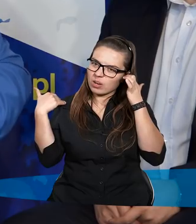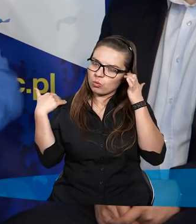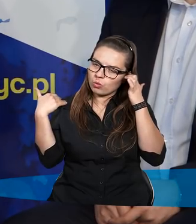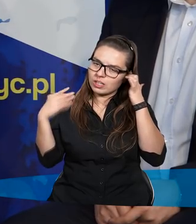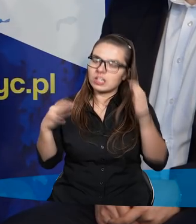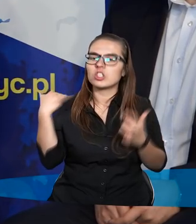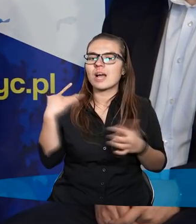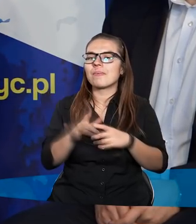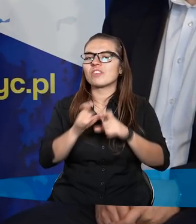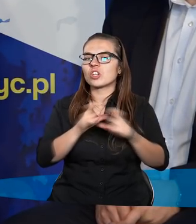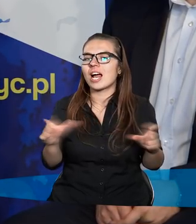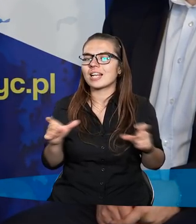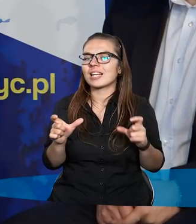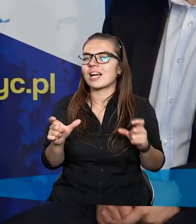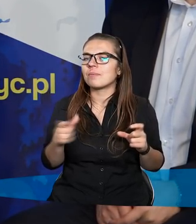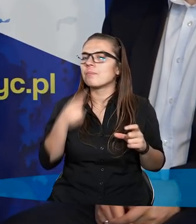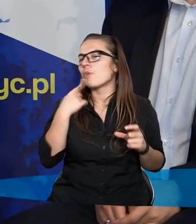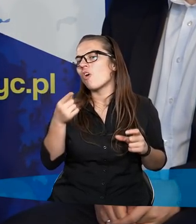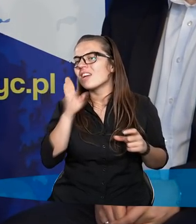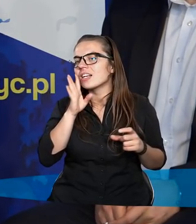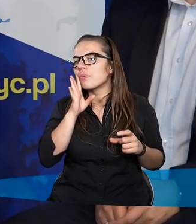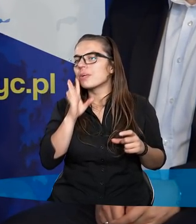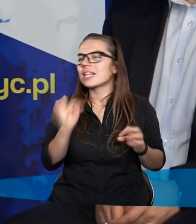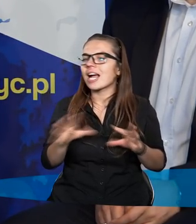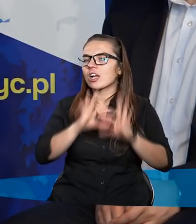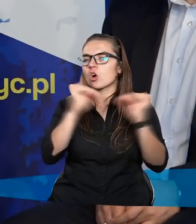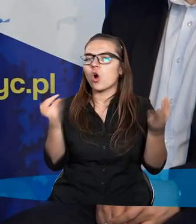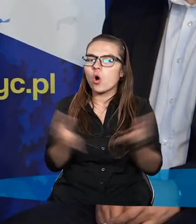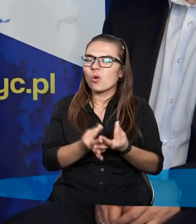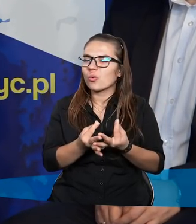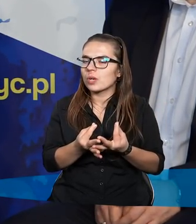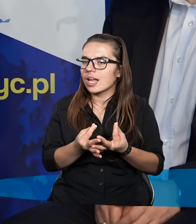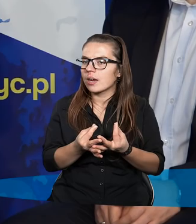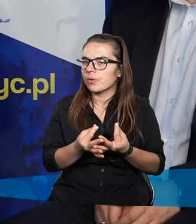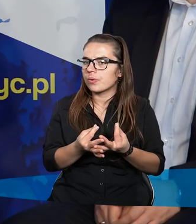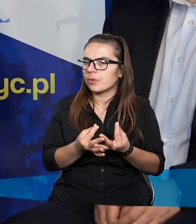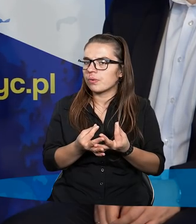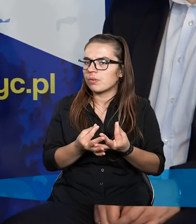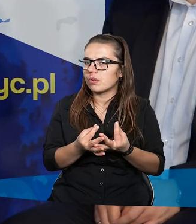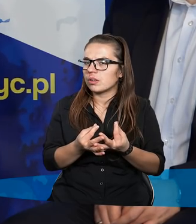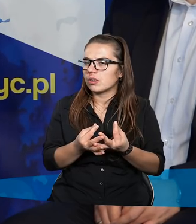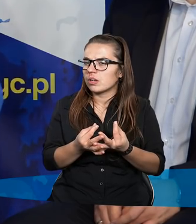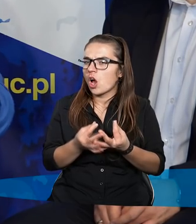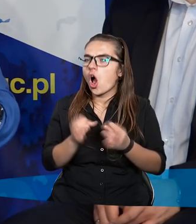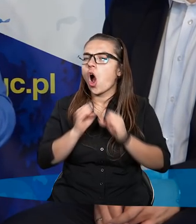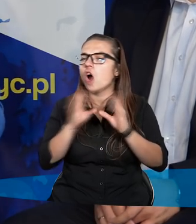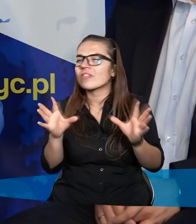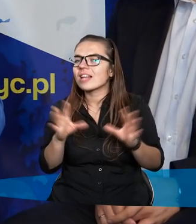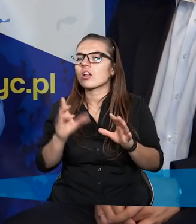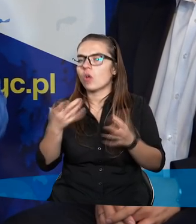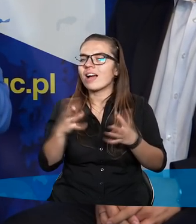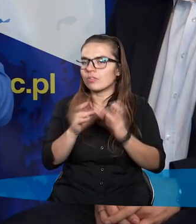żyjemy w czasach, powiedziałbym, takiego ogólnego sceptycyzmu, takiego, że tak powiem, oświeconego